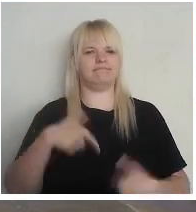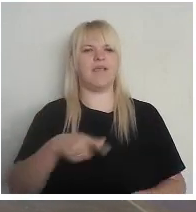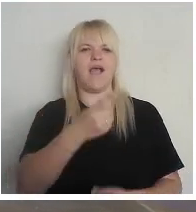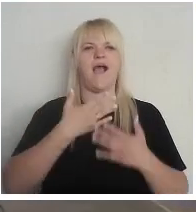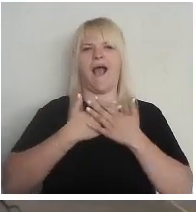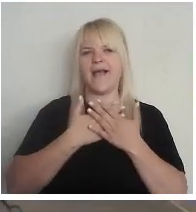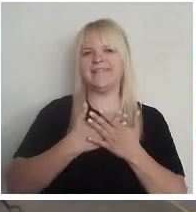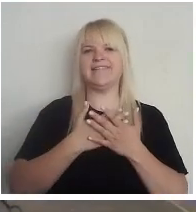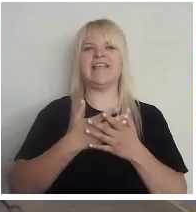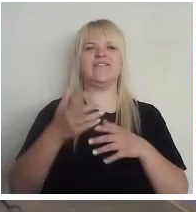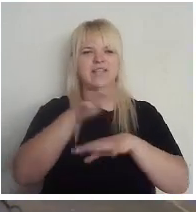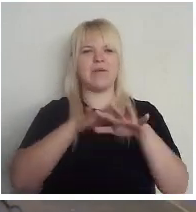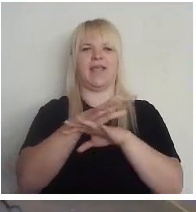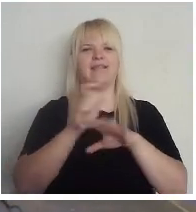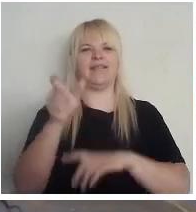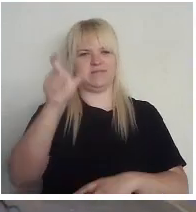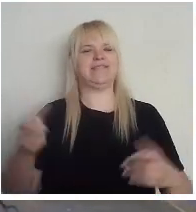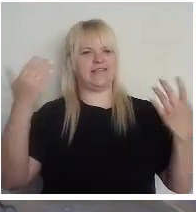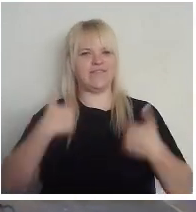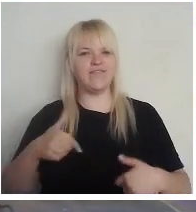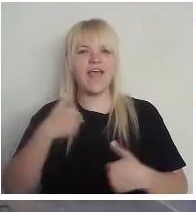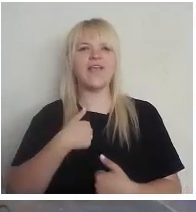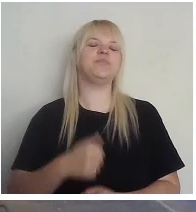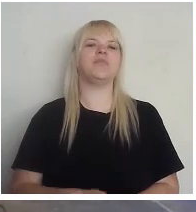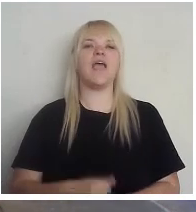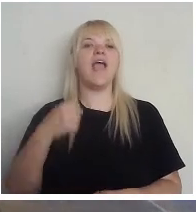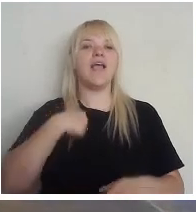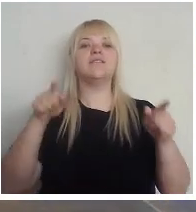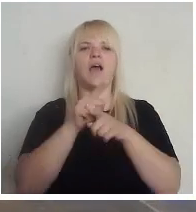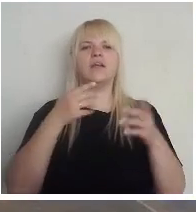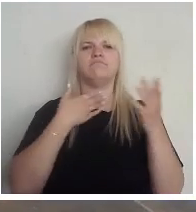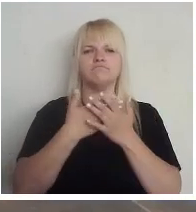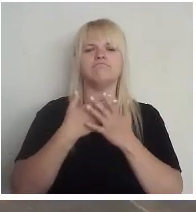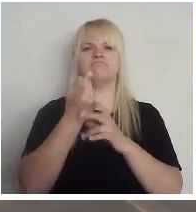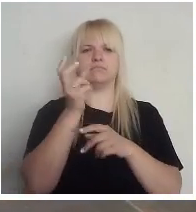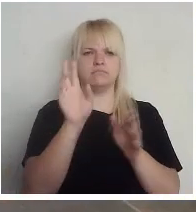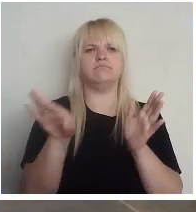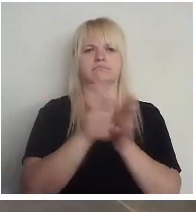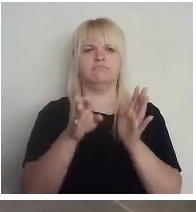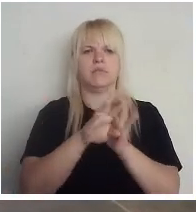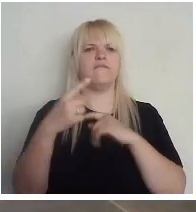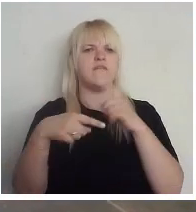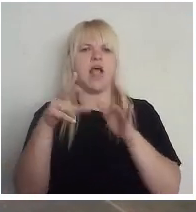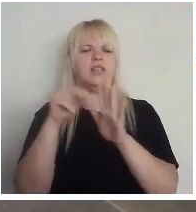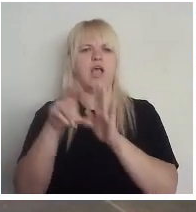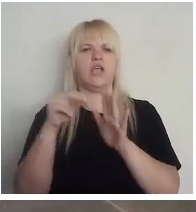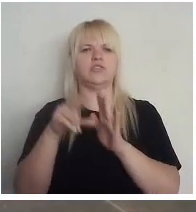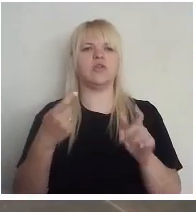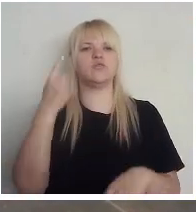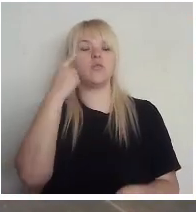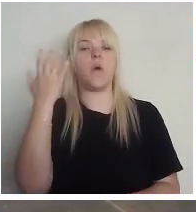sabiedrības cilvēku. Es arī aktīvi piedalos vēlēšanās, jo domāju, ka vēlēšanas ir